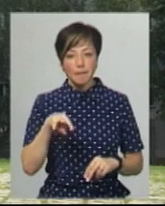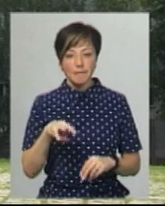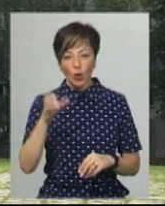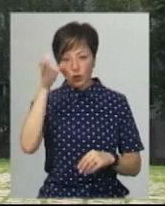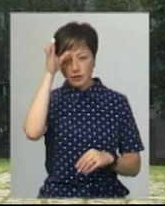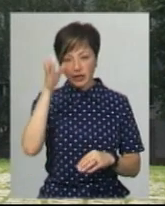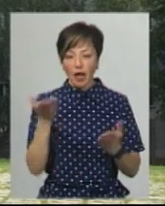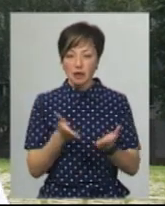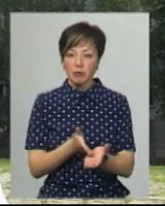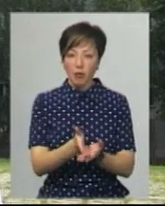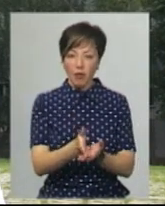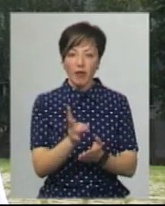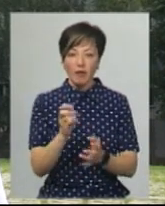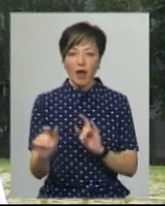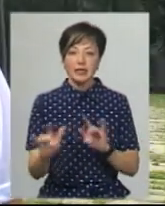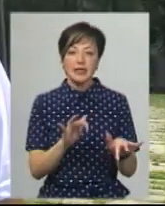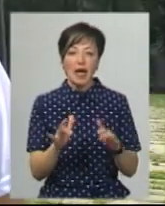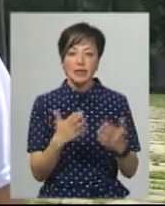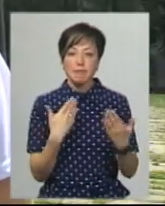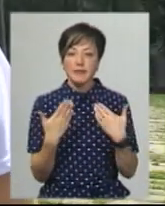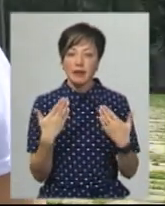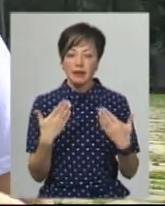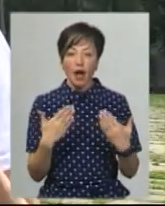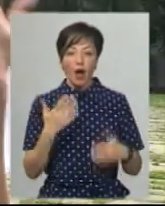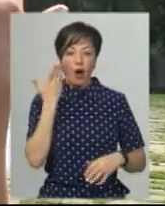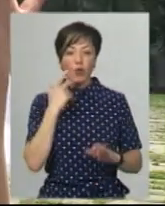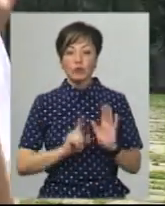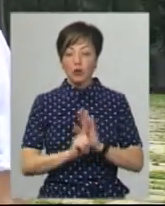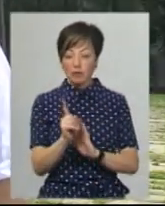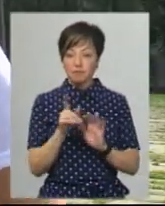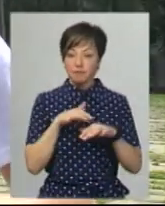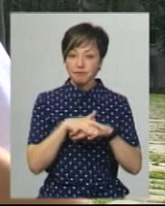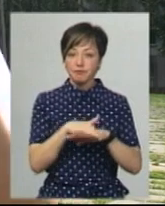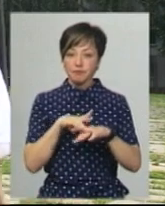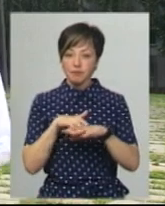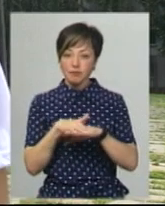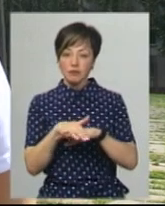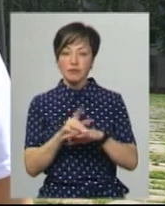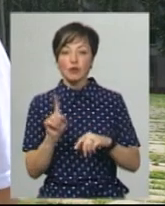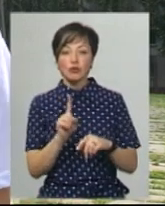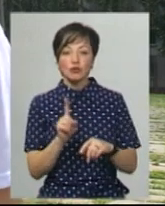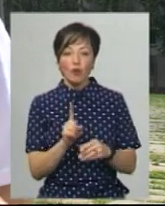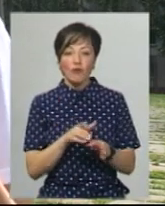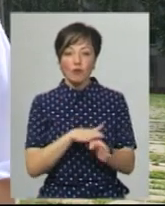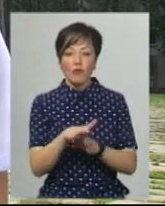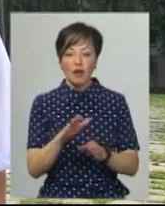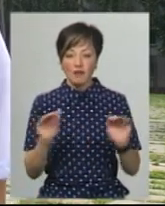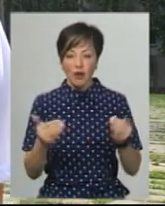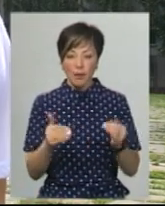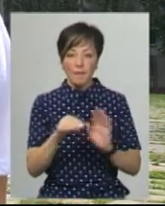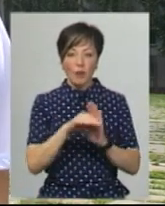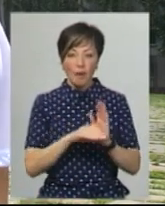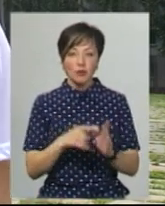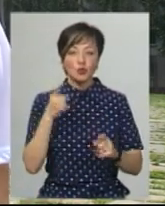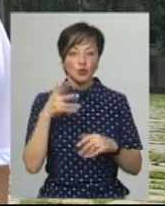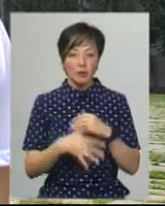тобто освіту, яка спрямована на діяльнісний підхід. Коли ми почали перераховувати те, що відбувалося в рамках програми,